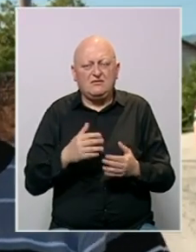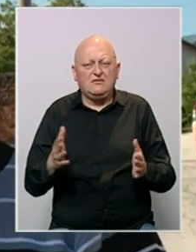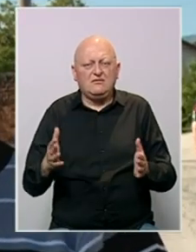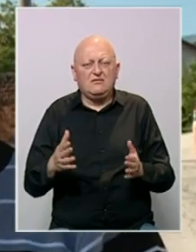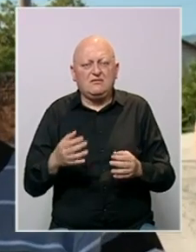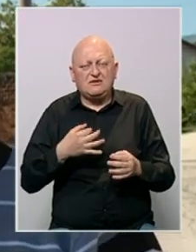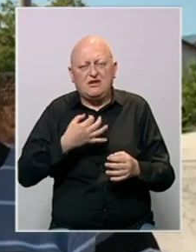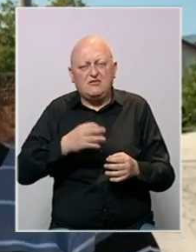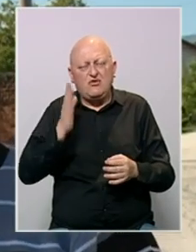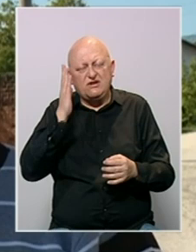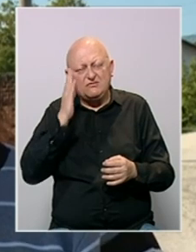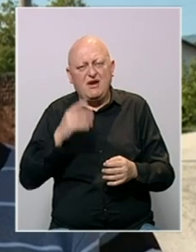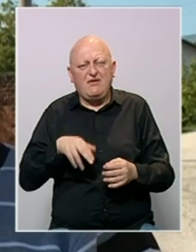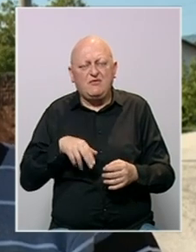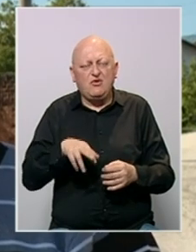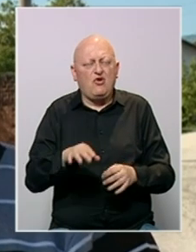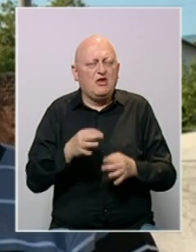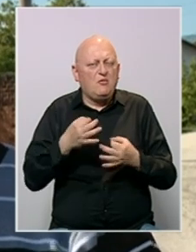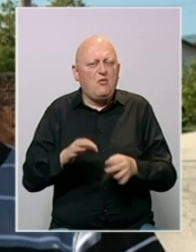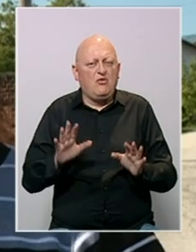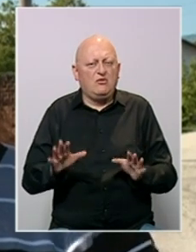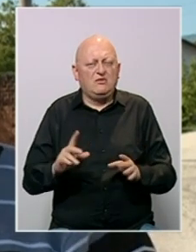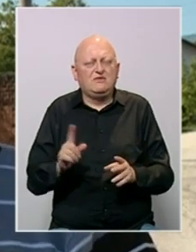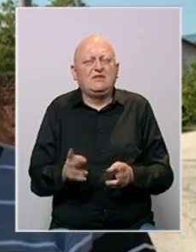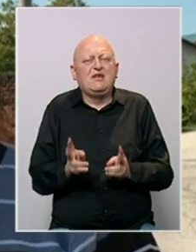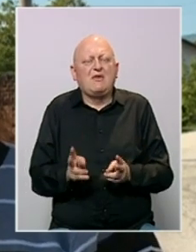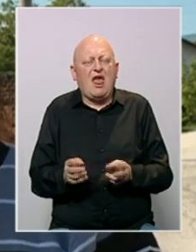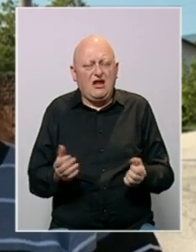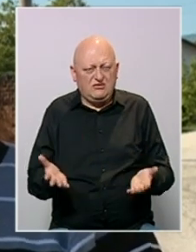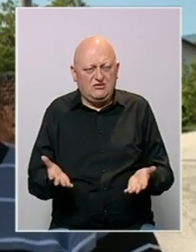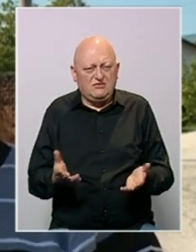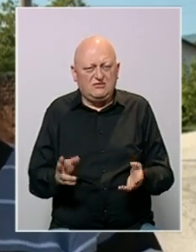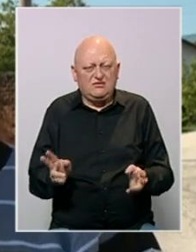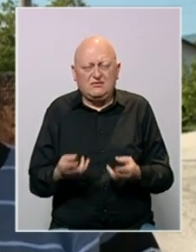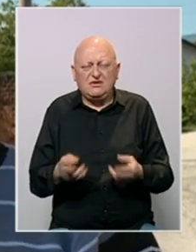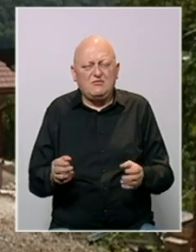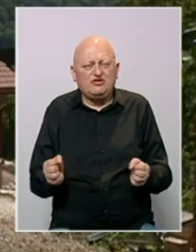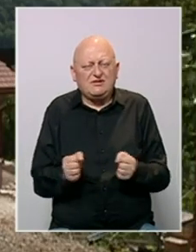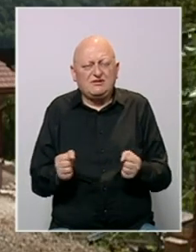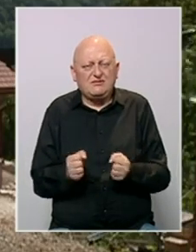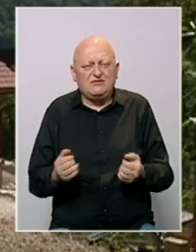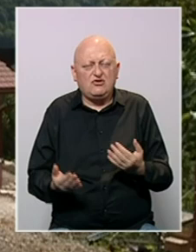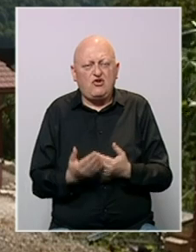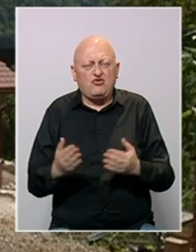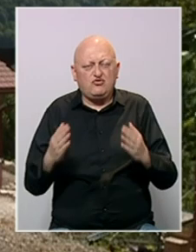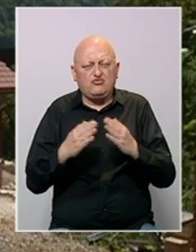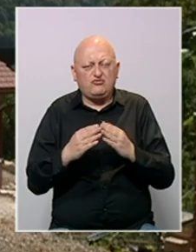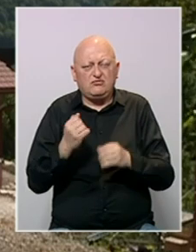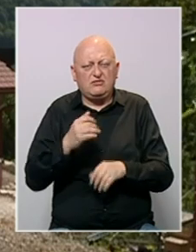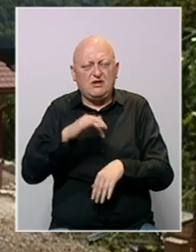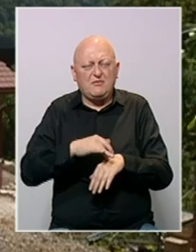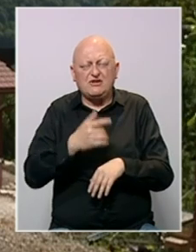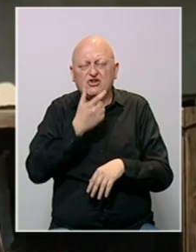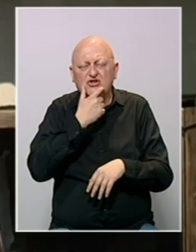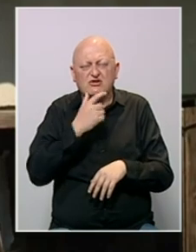spavam i hodam, nije mi hladno, ne mere zima. Nova kuća gradi se na mjestu